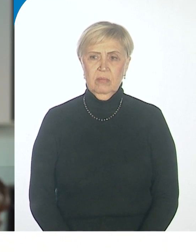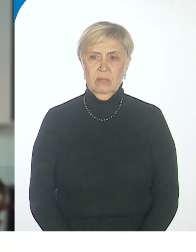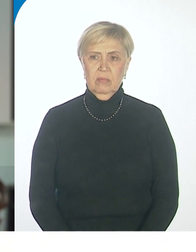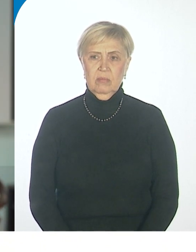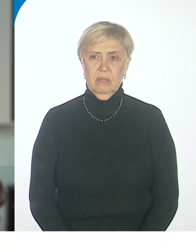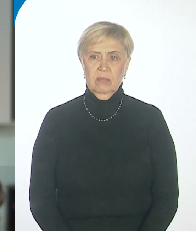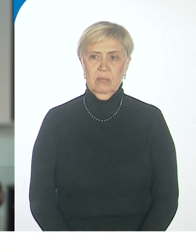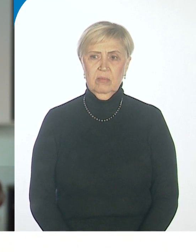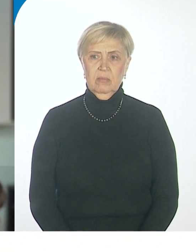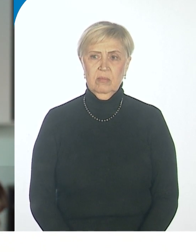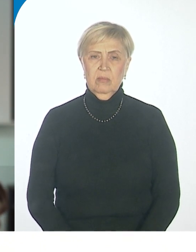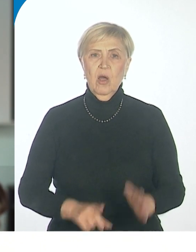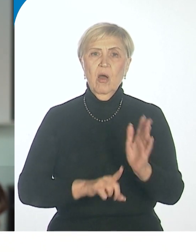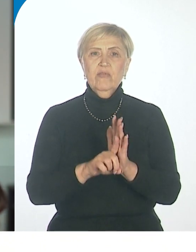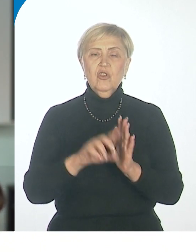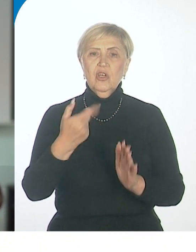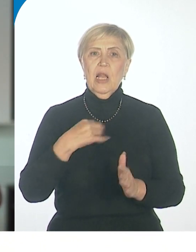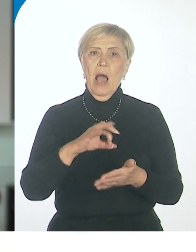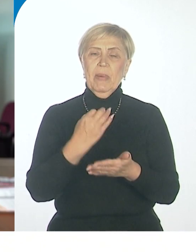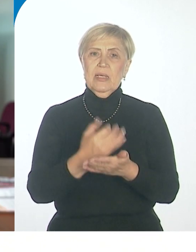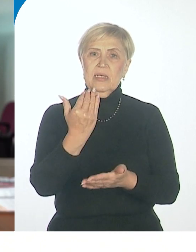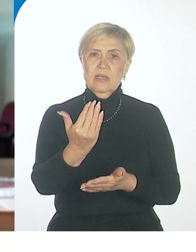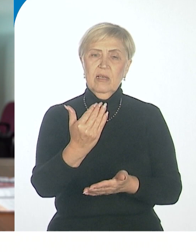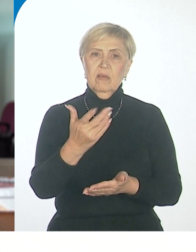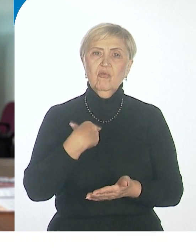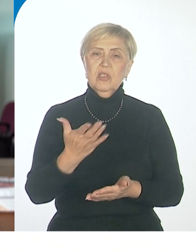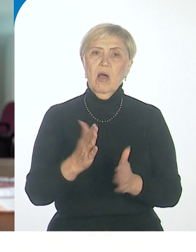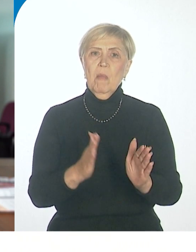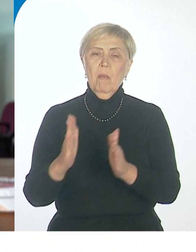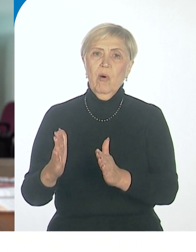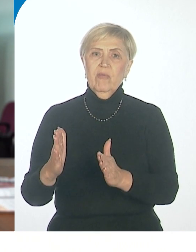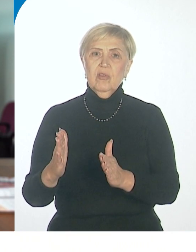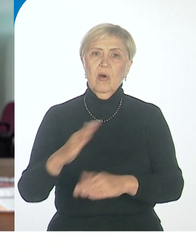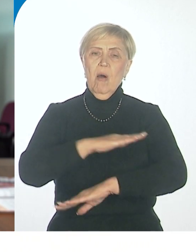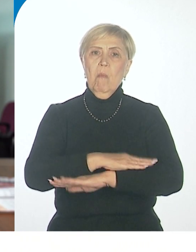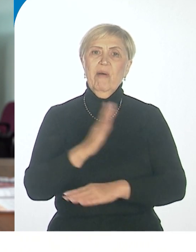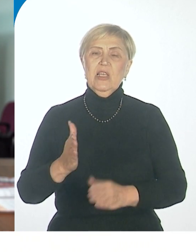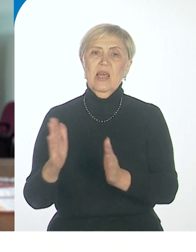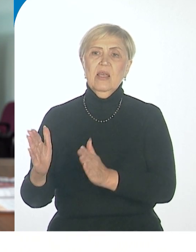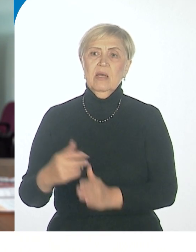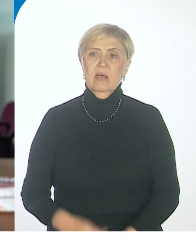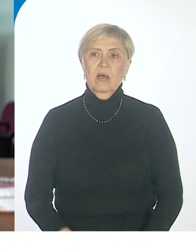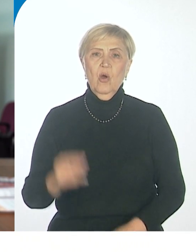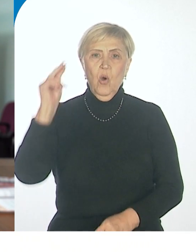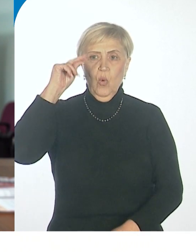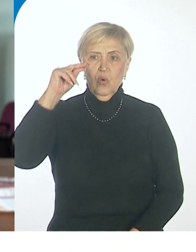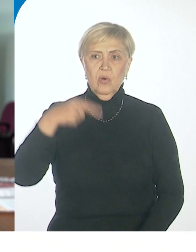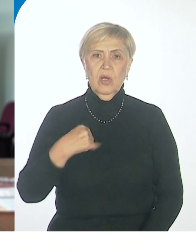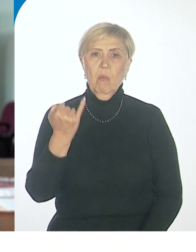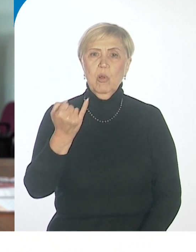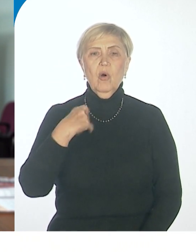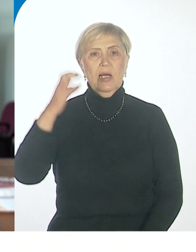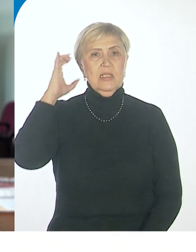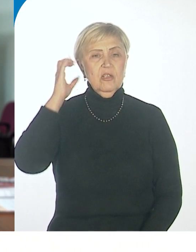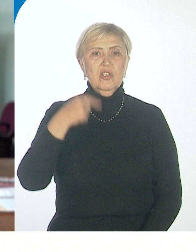поведения, учебы. Я плохо слышу, не слышу, как правильно читать, по